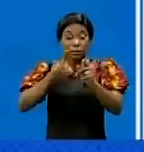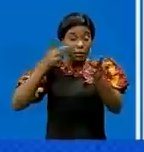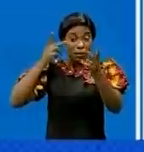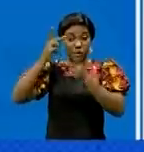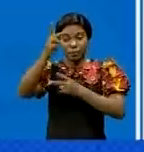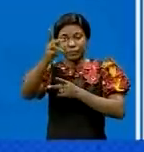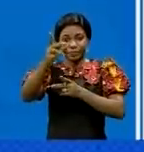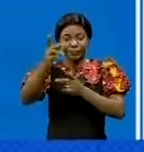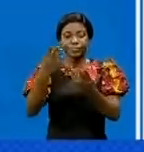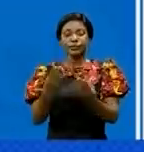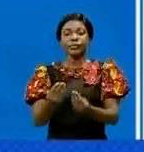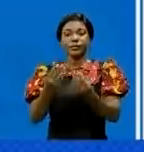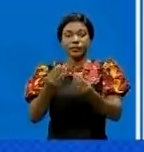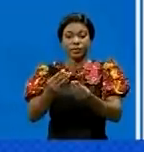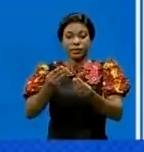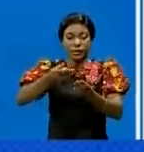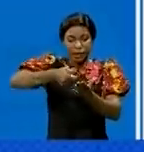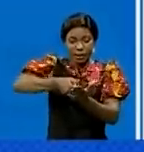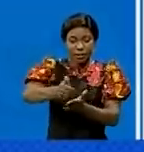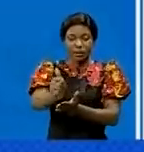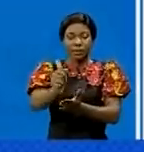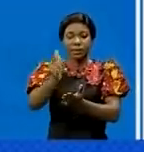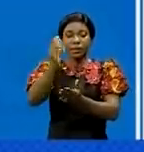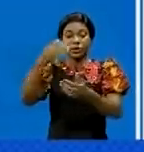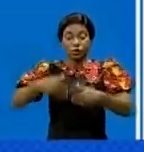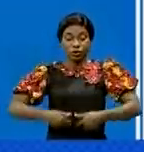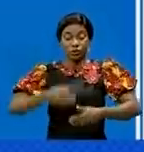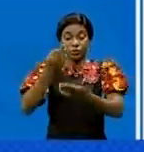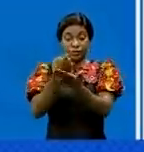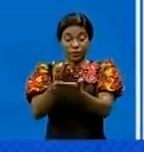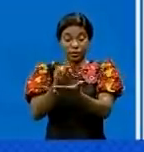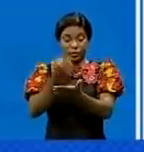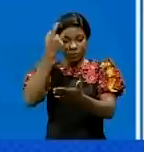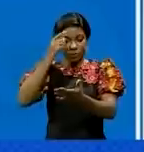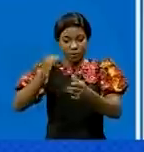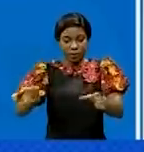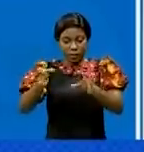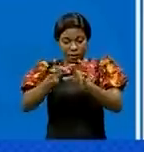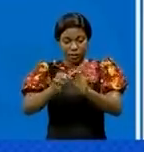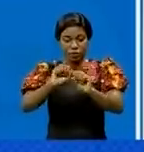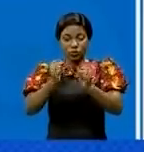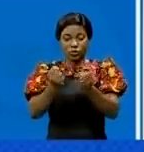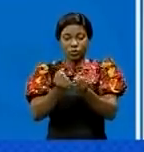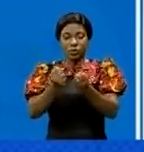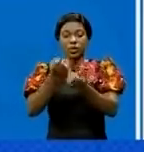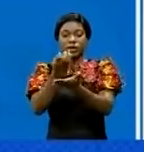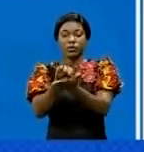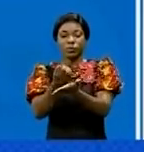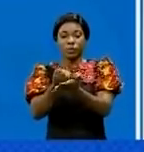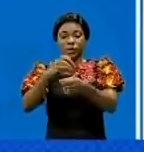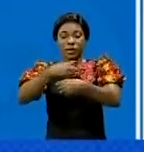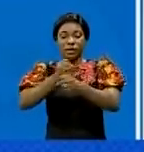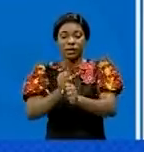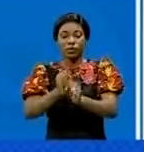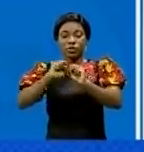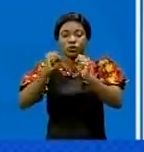à favoriser l'accès de jeunes au financement en vue de leur insertion socio-économique, la création